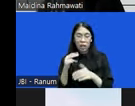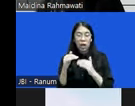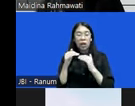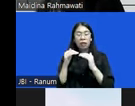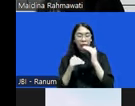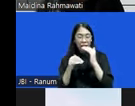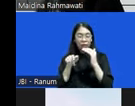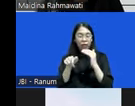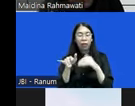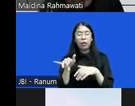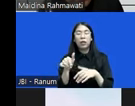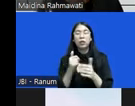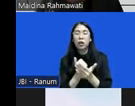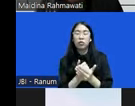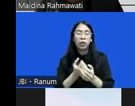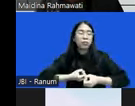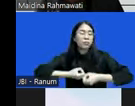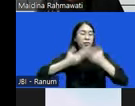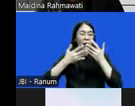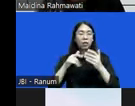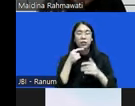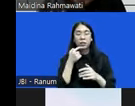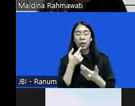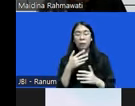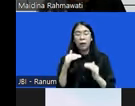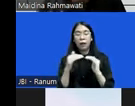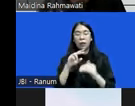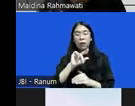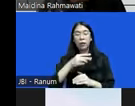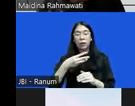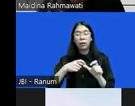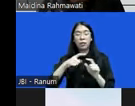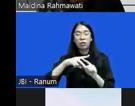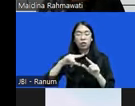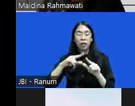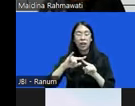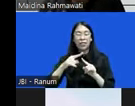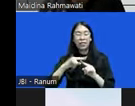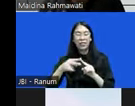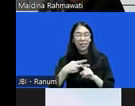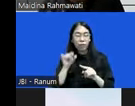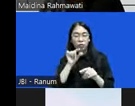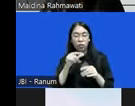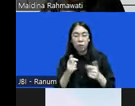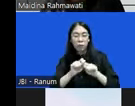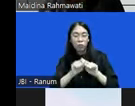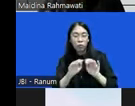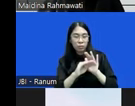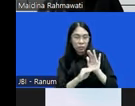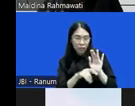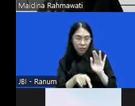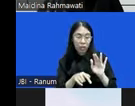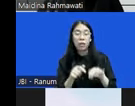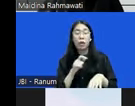frameworknya harus jelas terkait dengan restoratif jatis ketika pembentukan kebijakan tersebut dilakukan nah momen tersebut